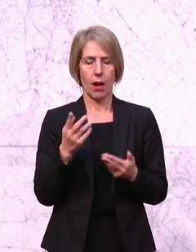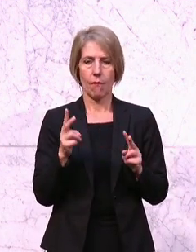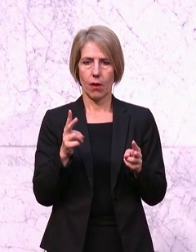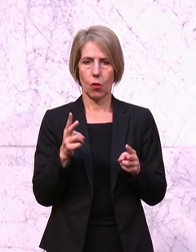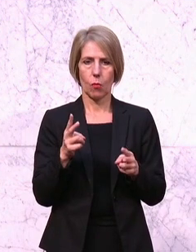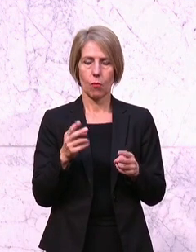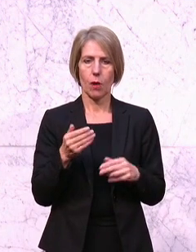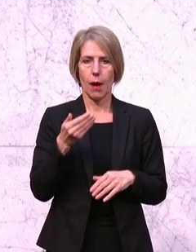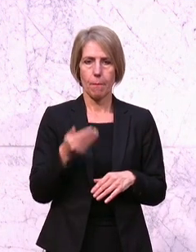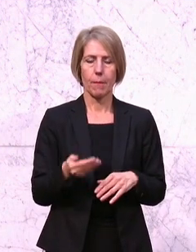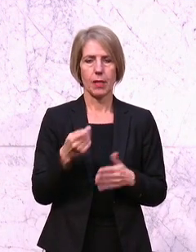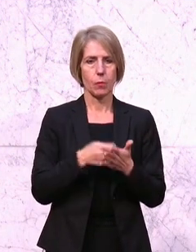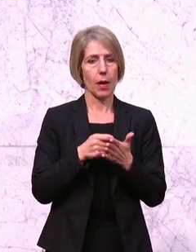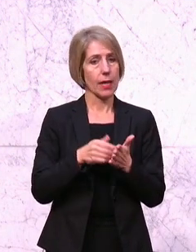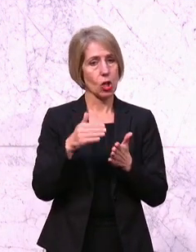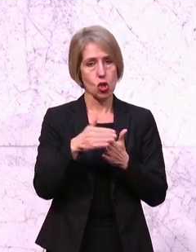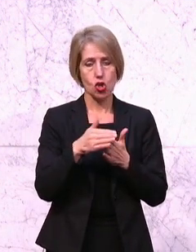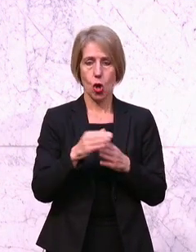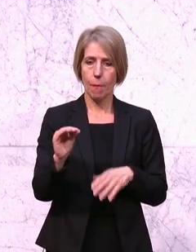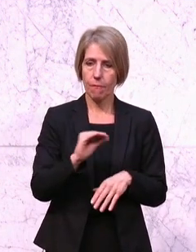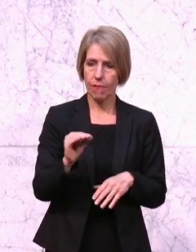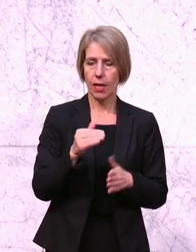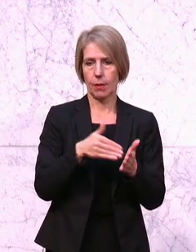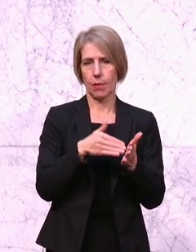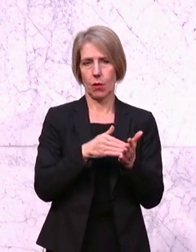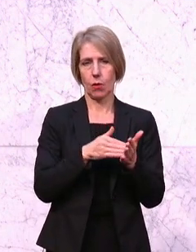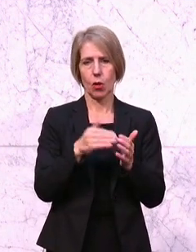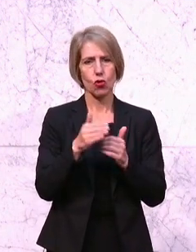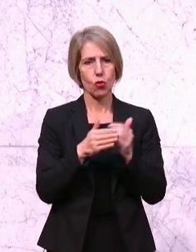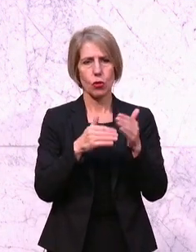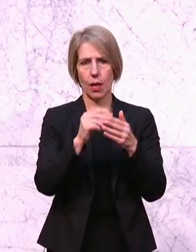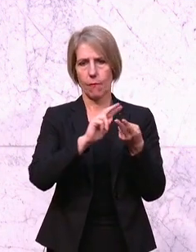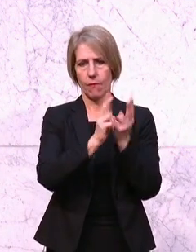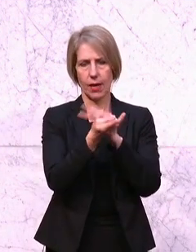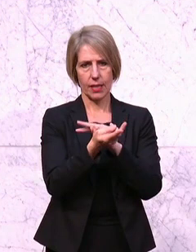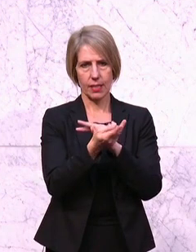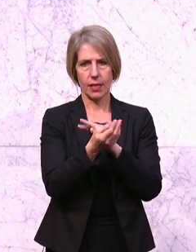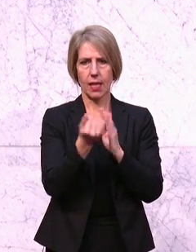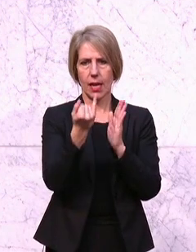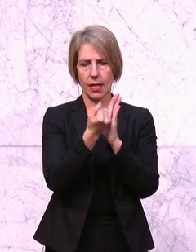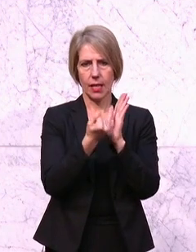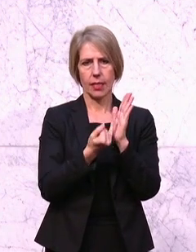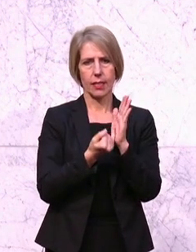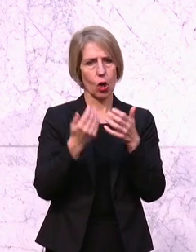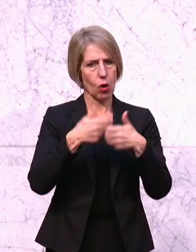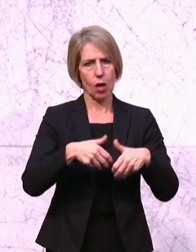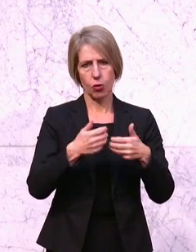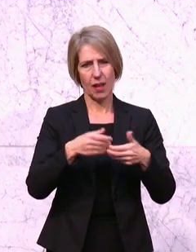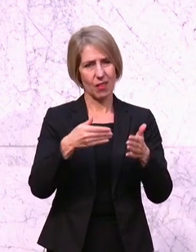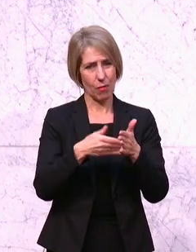wirklichen Mietenpreisstopp brauchen, weil wir einen Systemwechsel bei der Indexierungsautomatik brauchen,